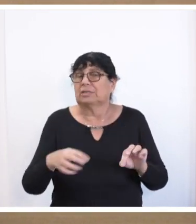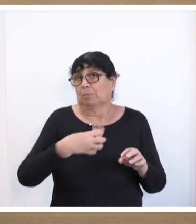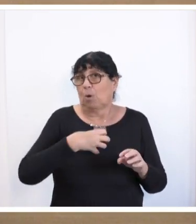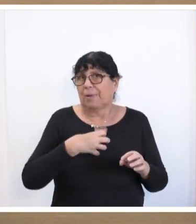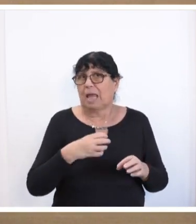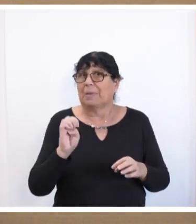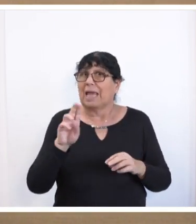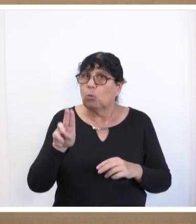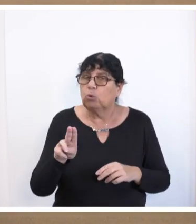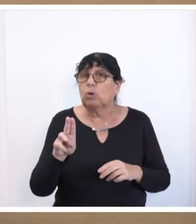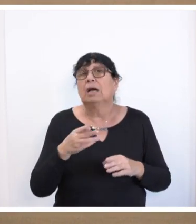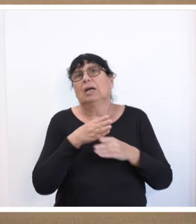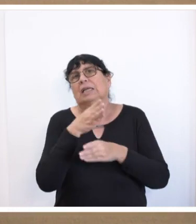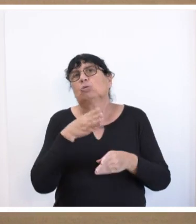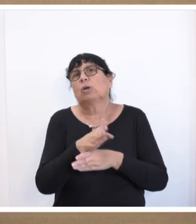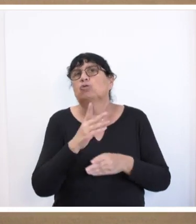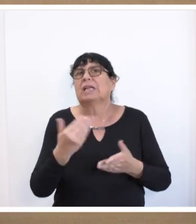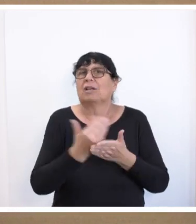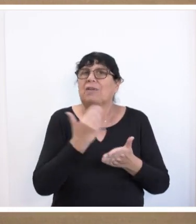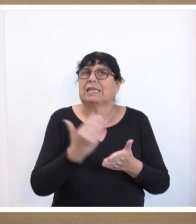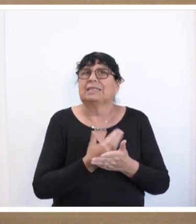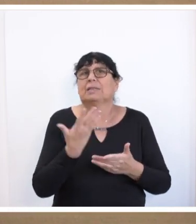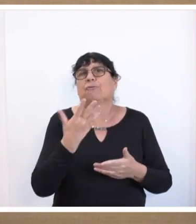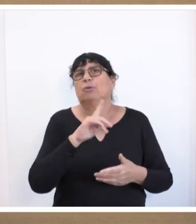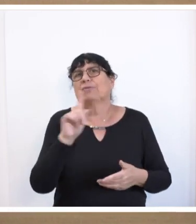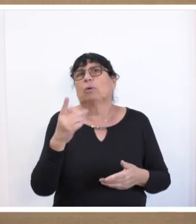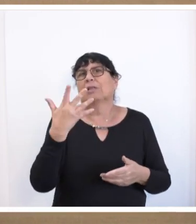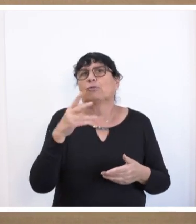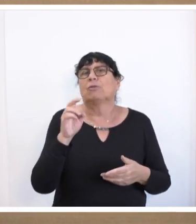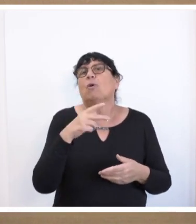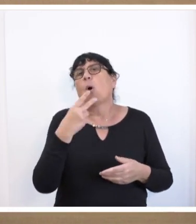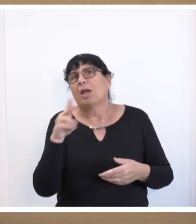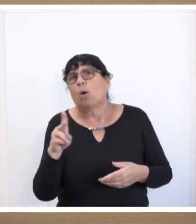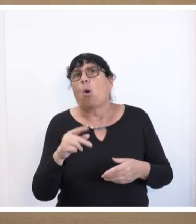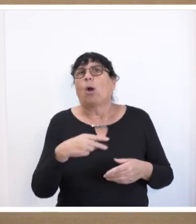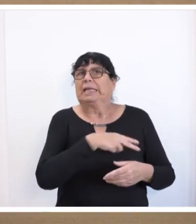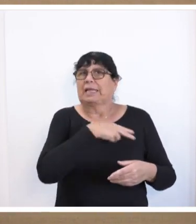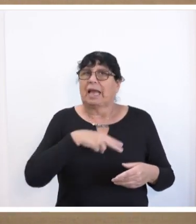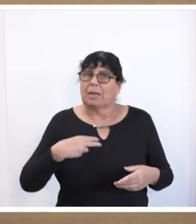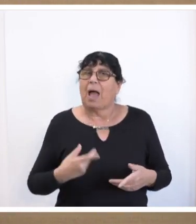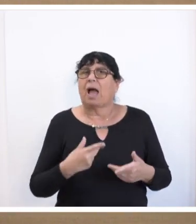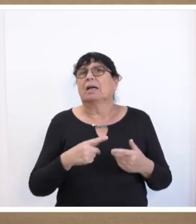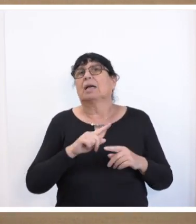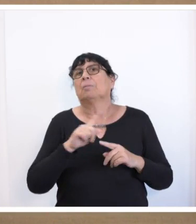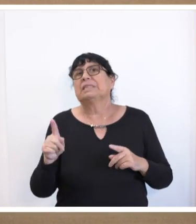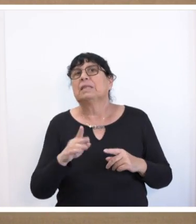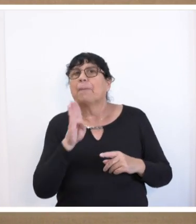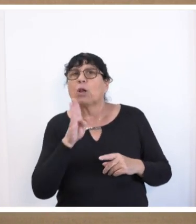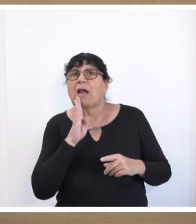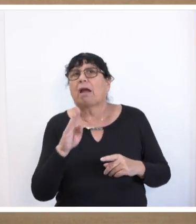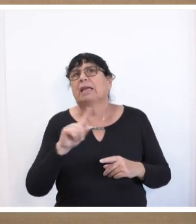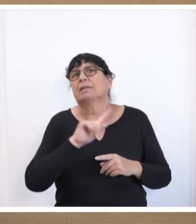Durchschnittsverdienste von 5.005 Euro in Dänemark bis hinunter zu 617 Euro pro Monat in Bulgarien reichen.